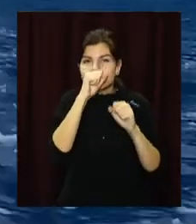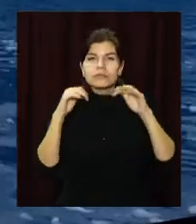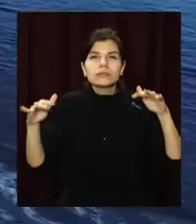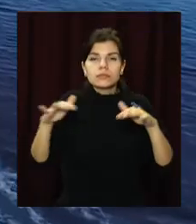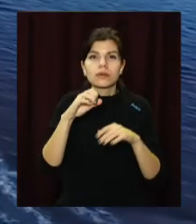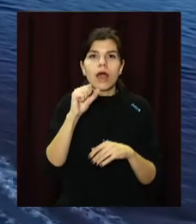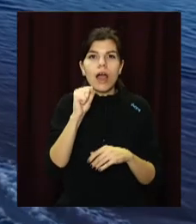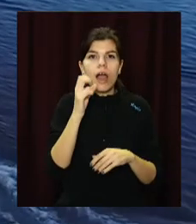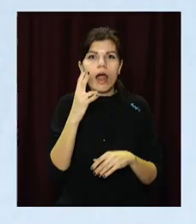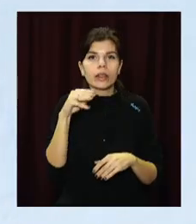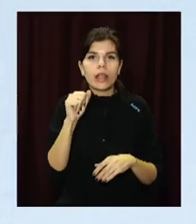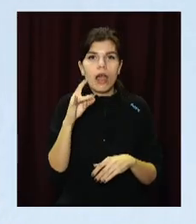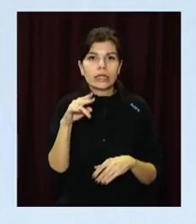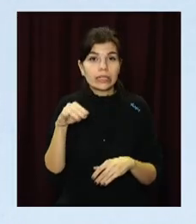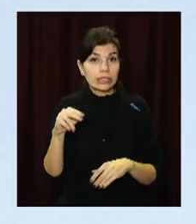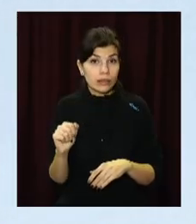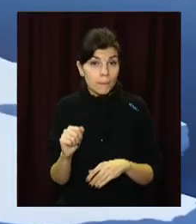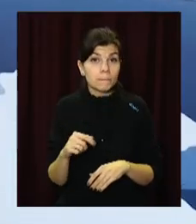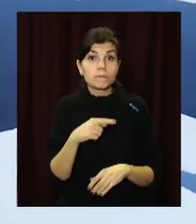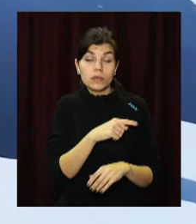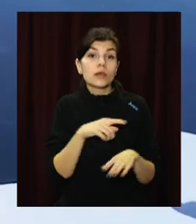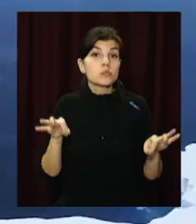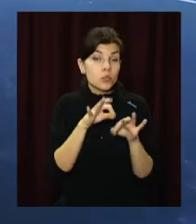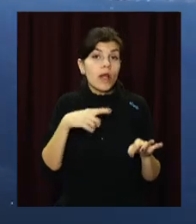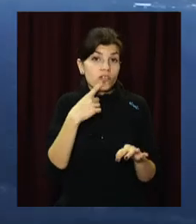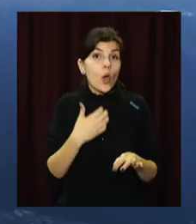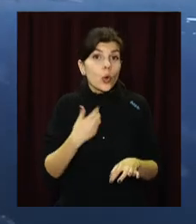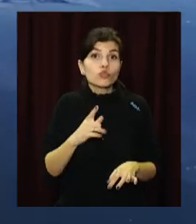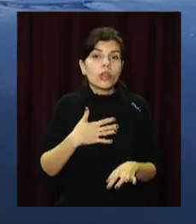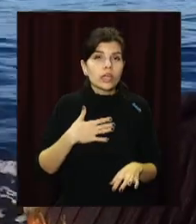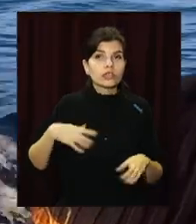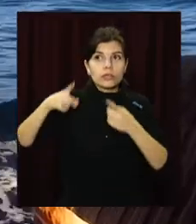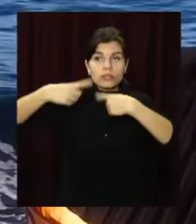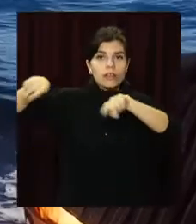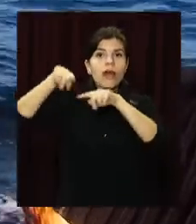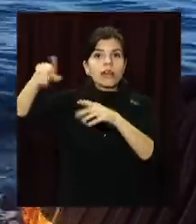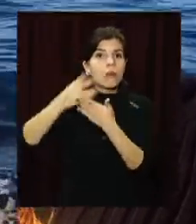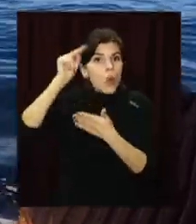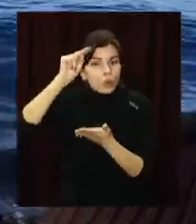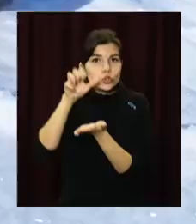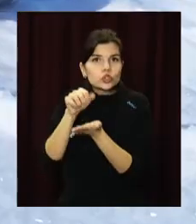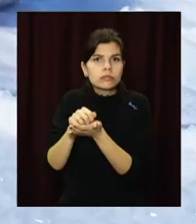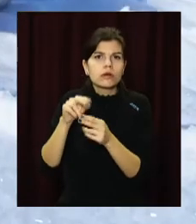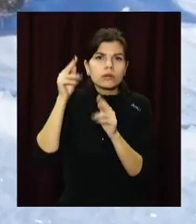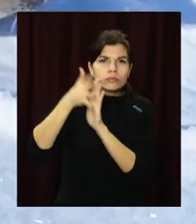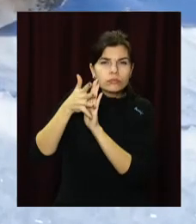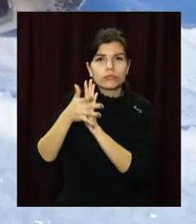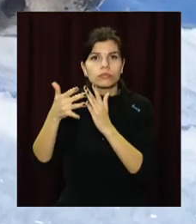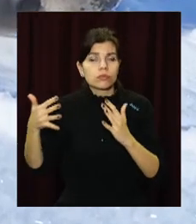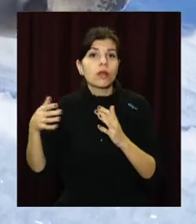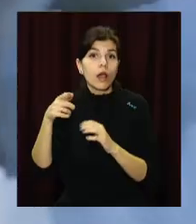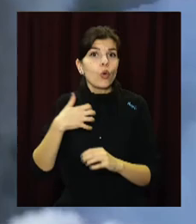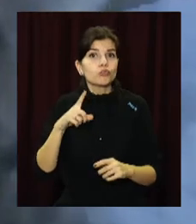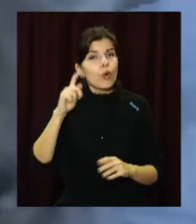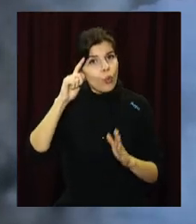української станції «Академік Вернацький». Автор треку каже, хоче, аби про нашу станцію дізналося, як умога більше людей і в Україні, і за